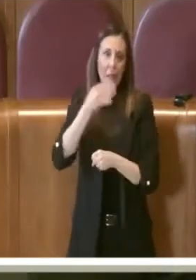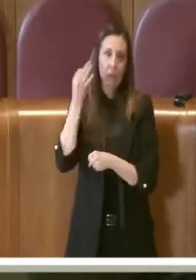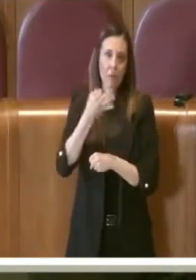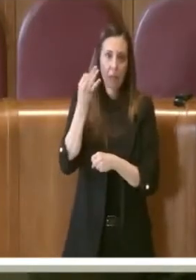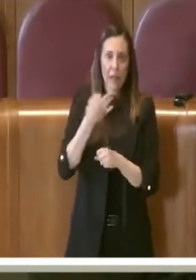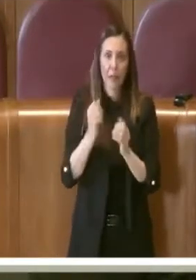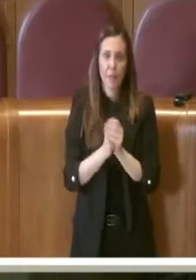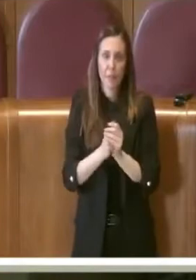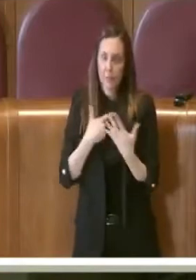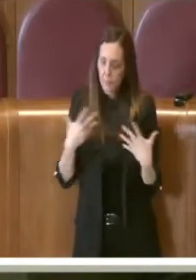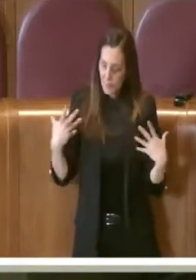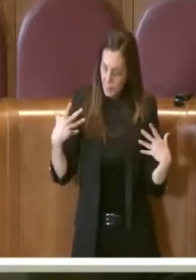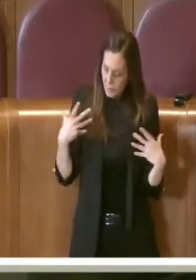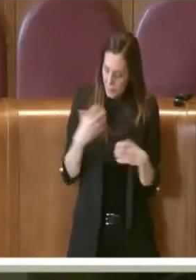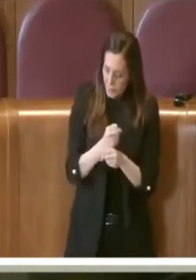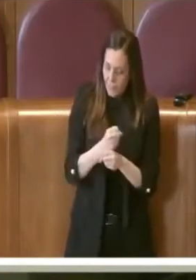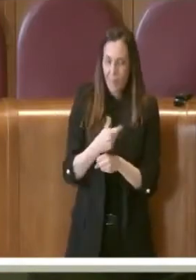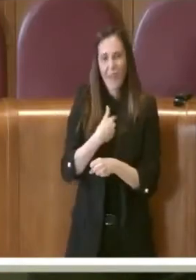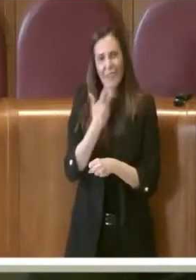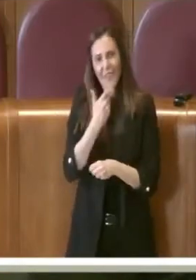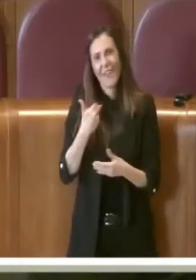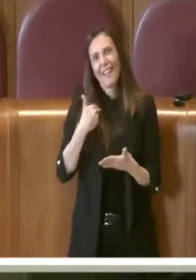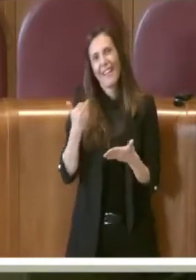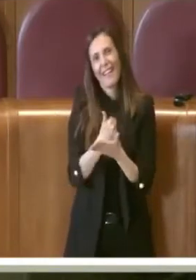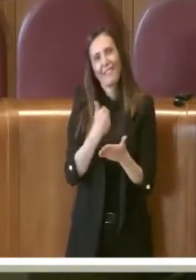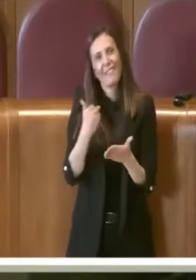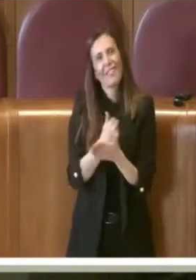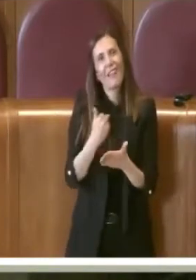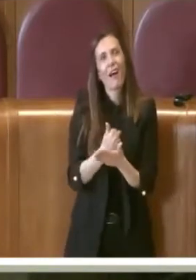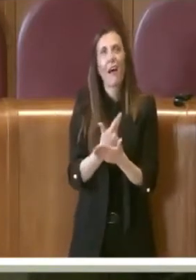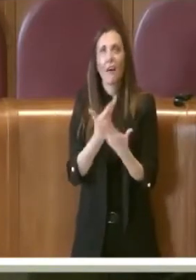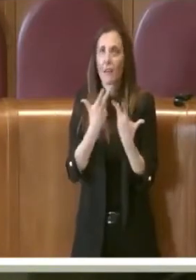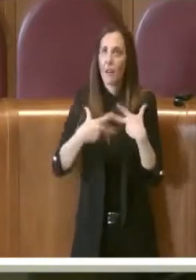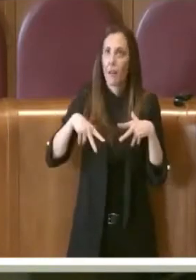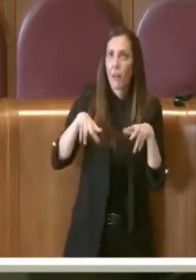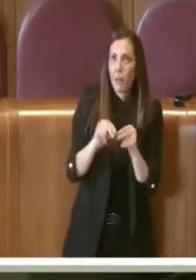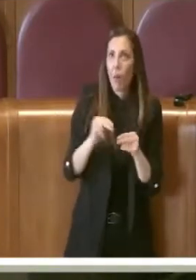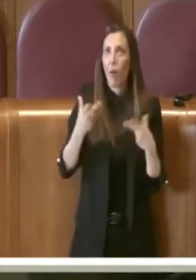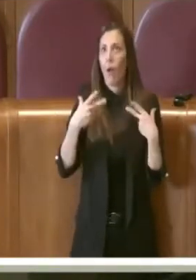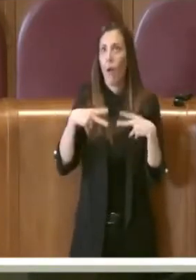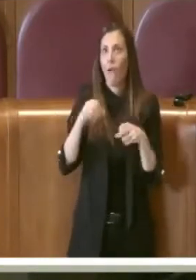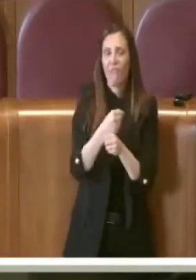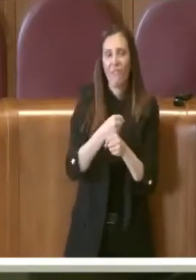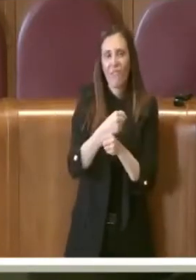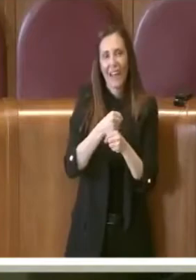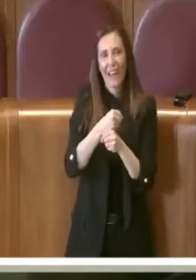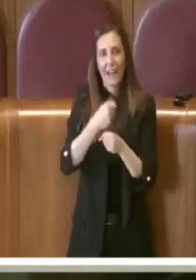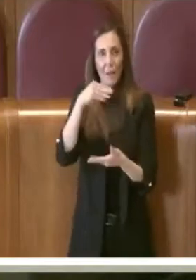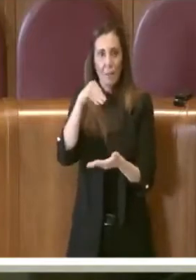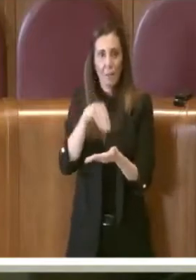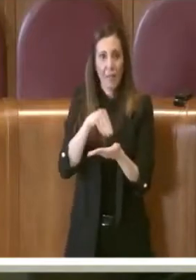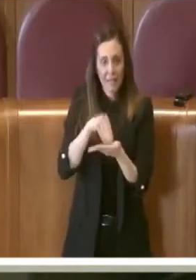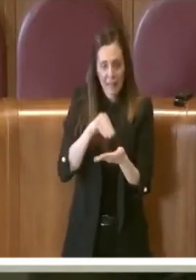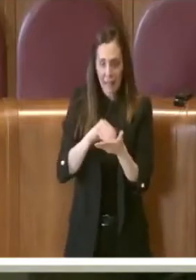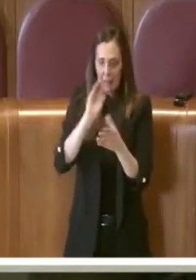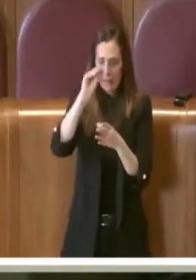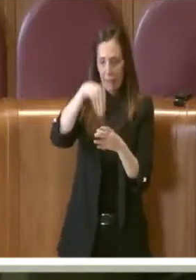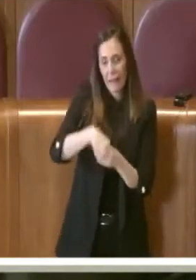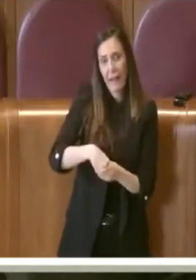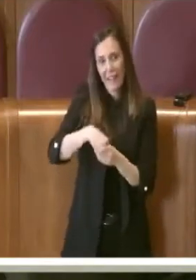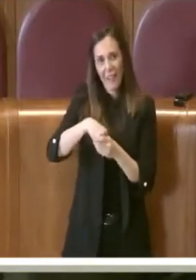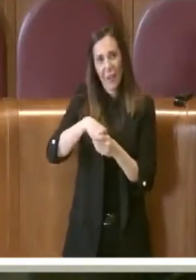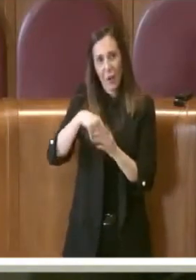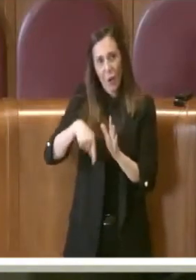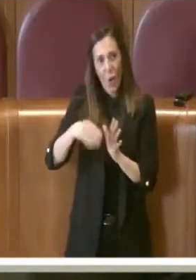conclusione perché evito di rifare la storia di farmacap che è presente all'interno dell'ordine del giorno